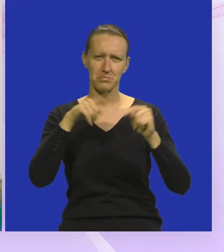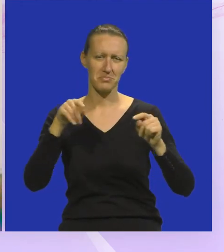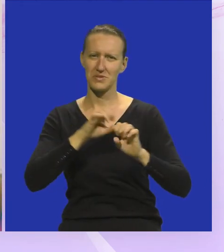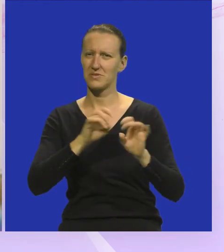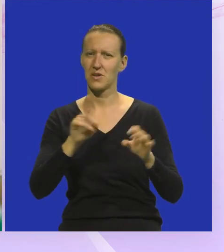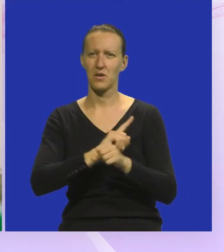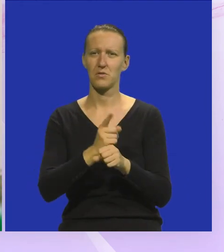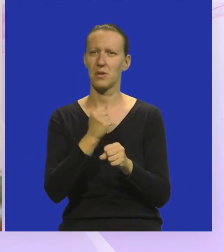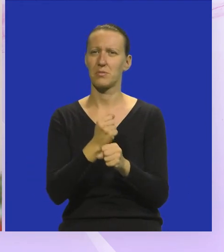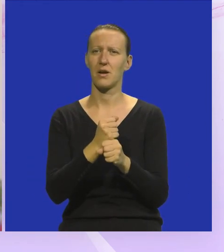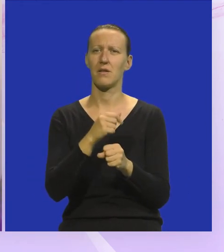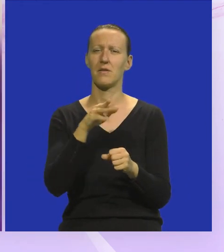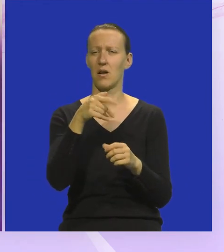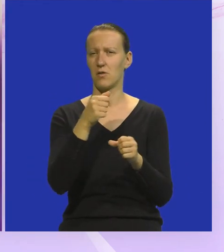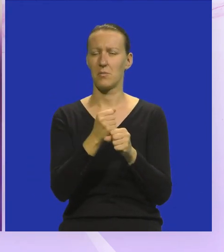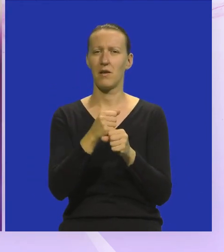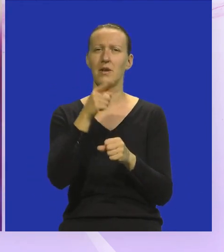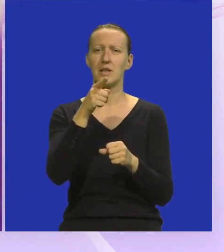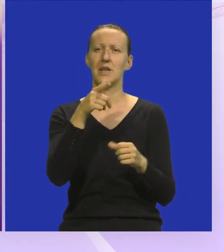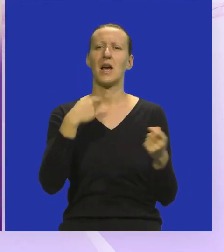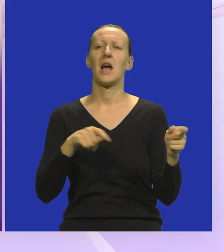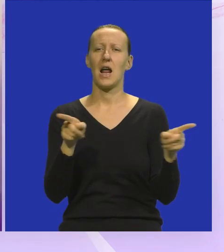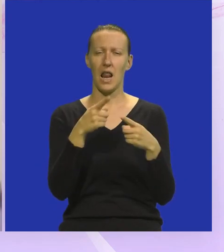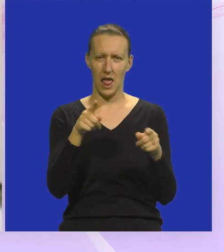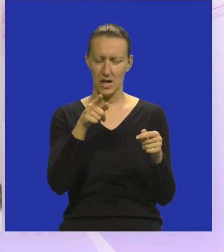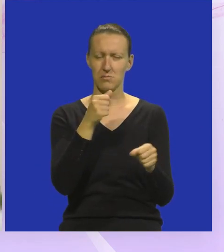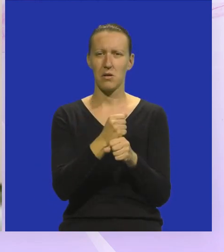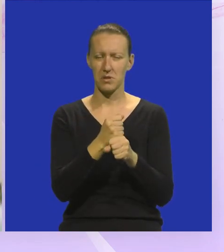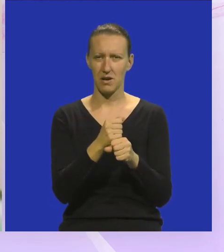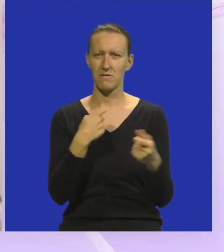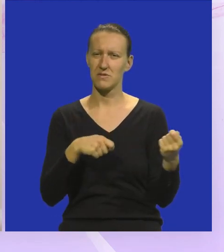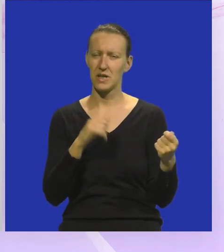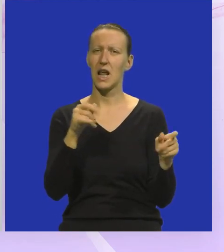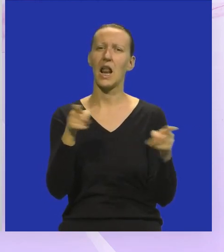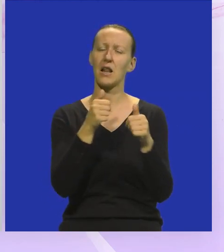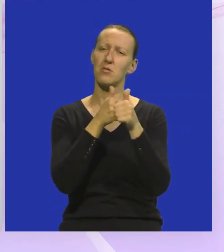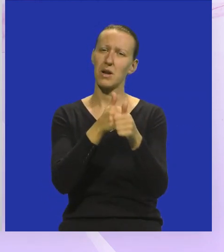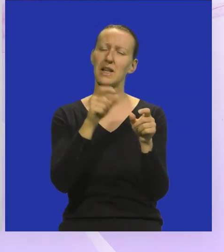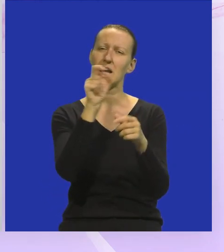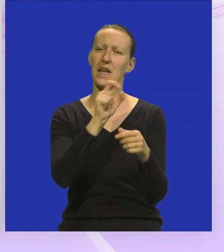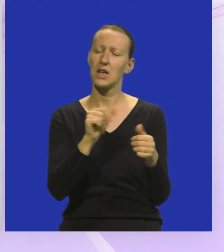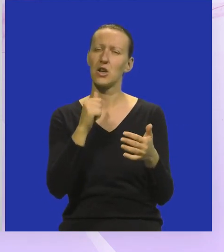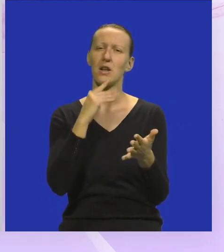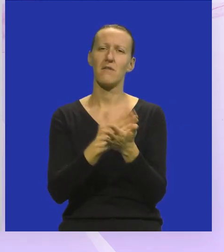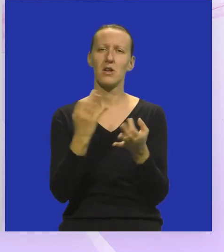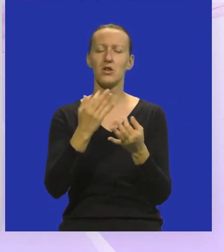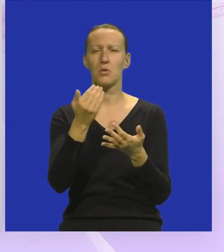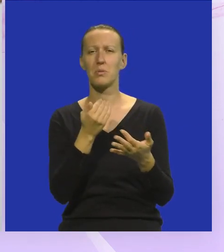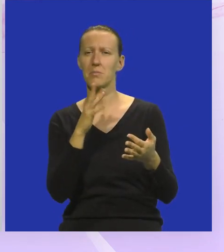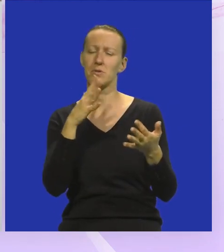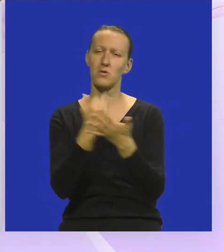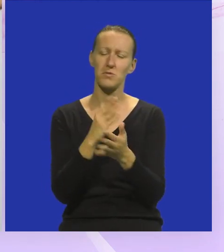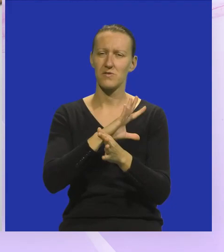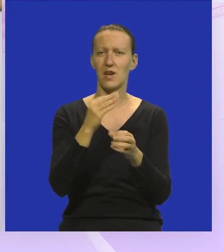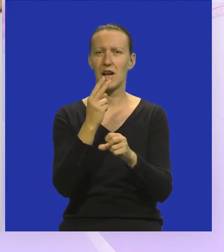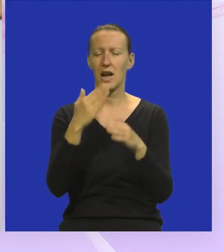i tako je to nastalo Znači ti si autor glazbe? Da Da li je glazba pratila riječ ili je već prije nešto nastalo pa ste